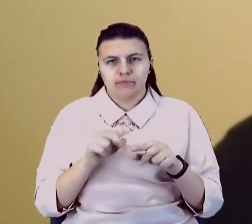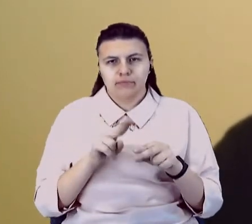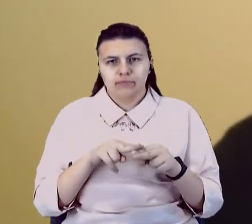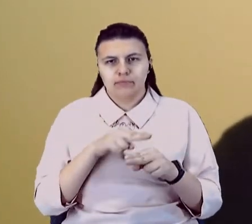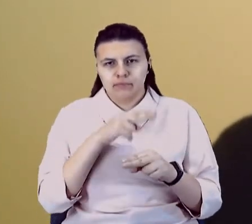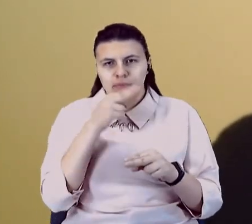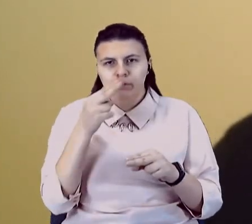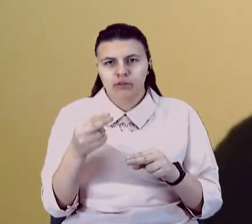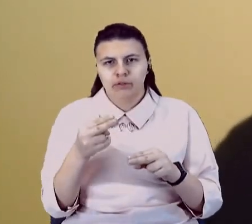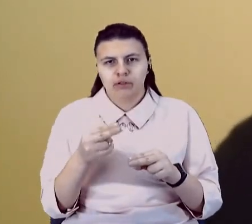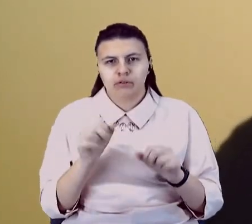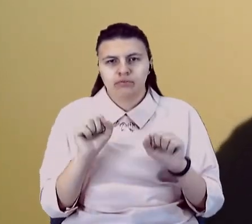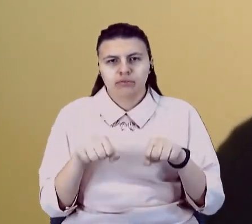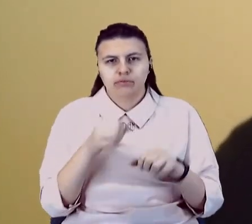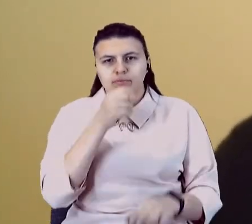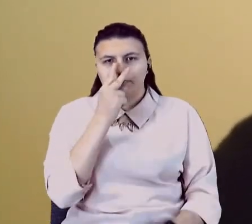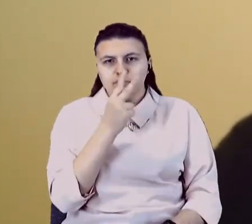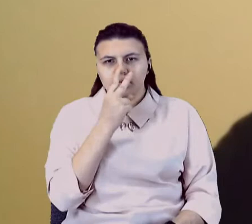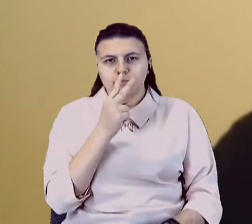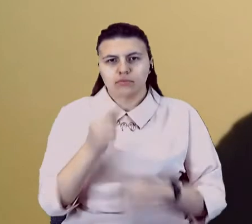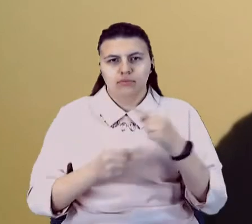зможемо побачити тільки по наслідках.